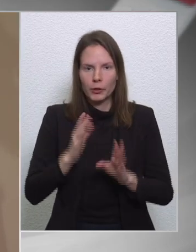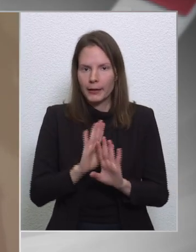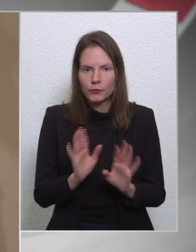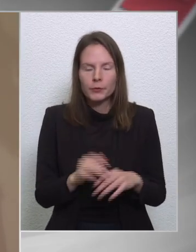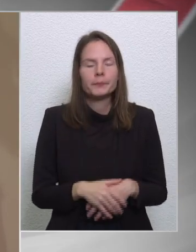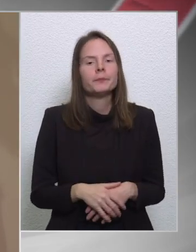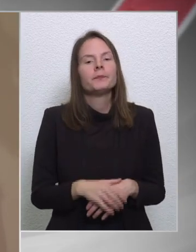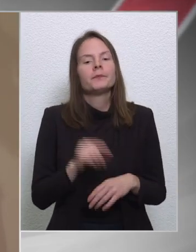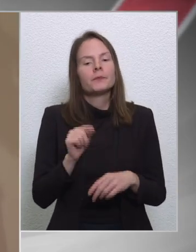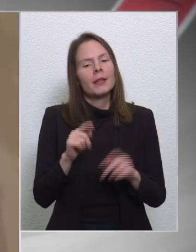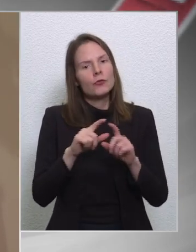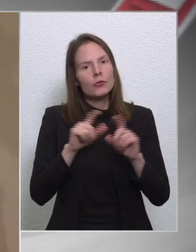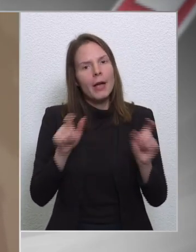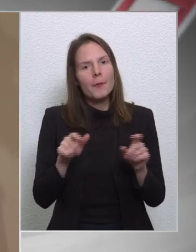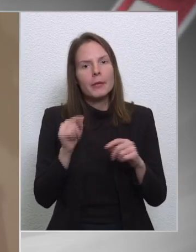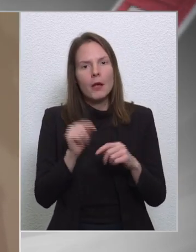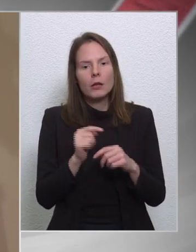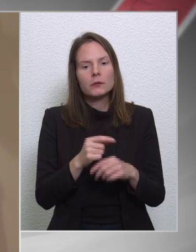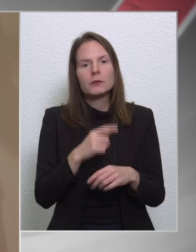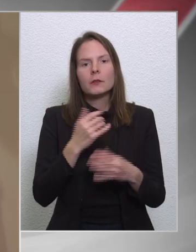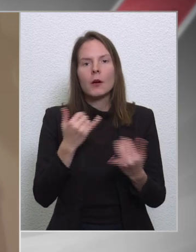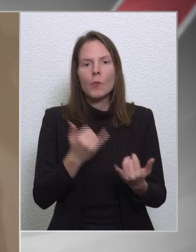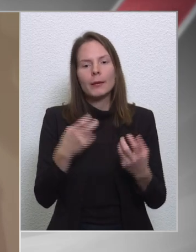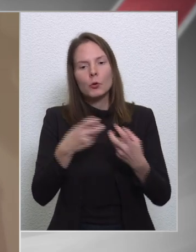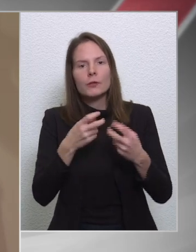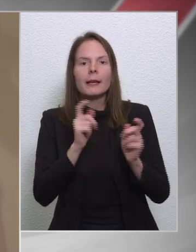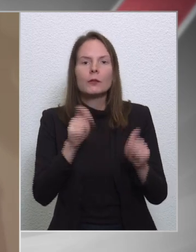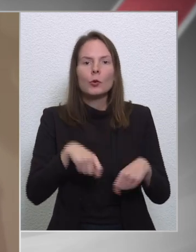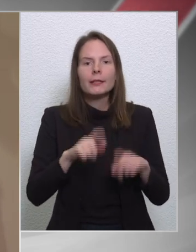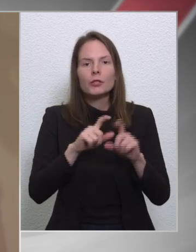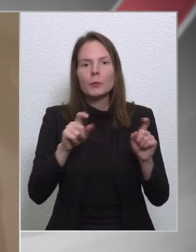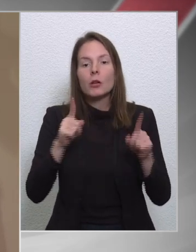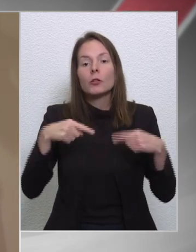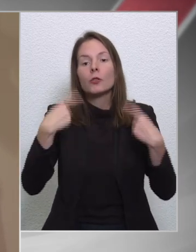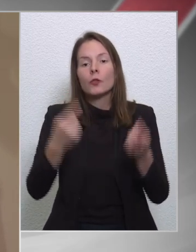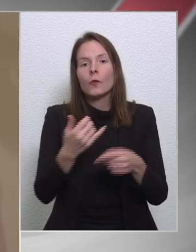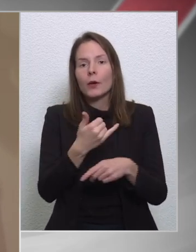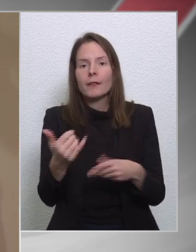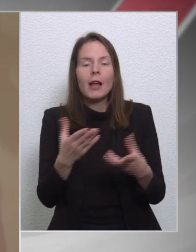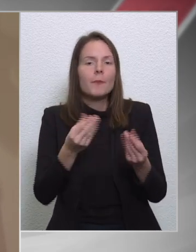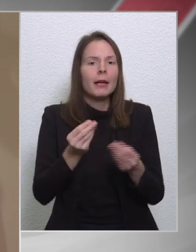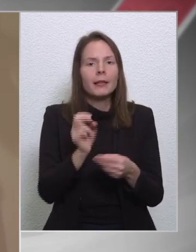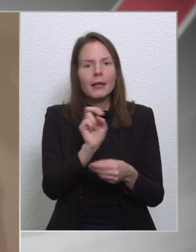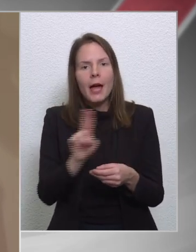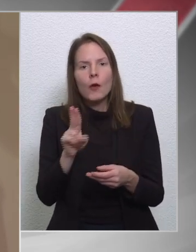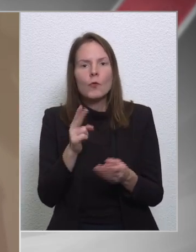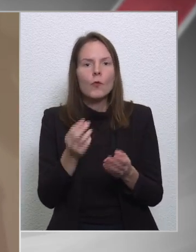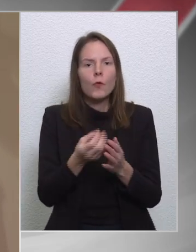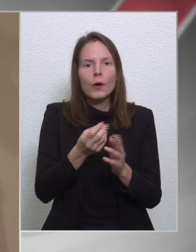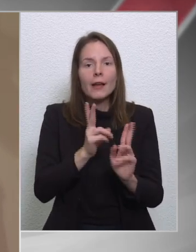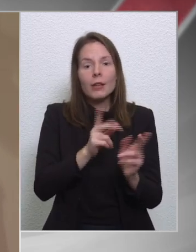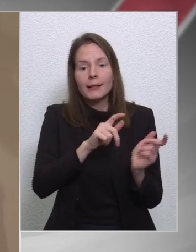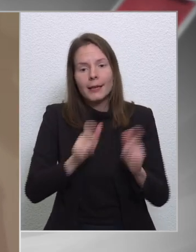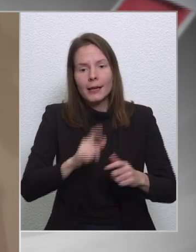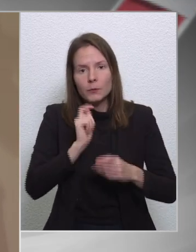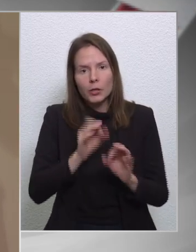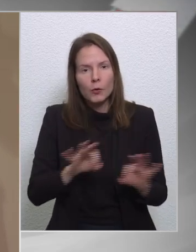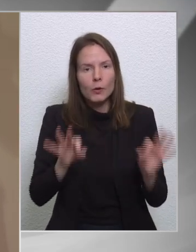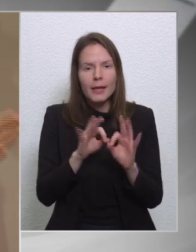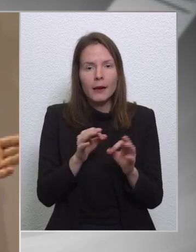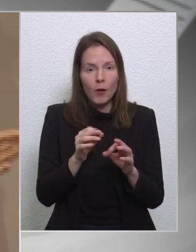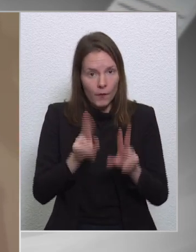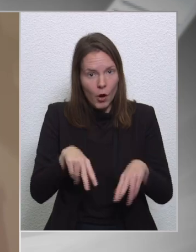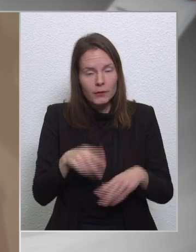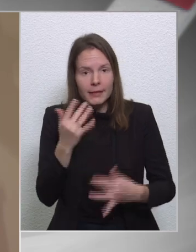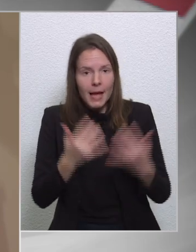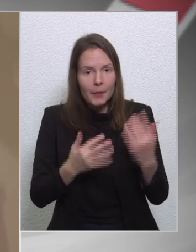másik kérdésem, hogy ennek fényében, a mai brüsszeli döntésfényében körülbelül jövőre mennyi uniós forrás érkeztek Magyarországra? Készült erre már számítás,